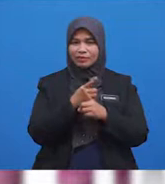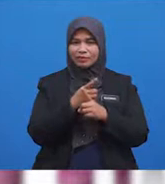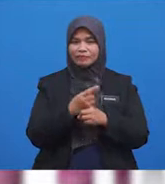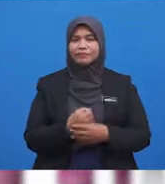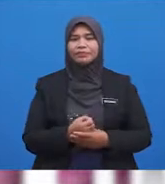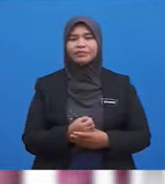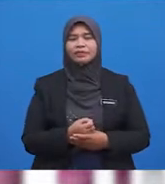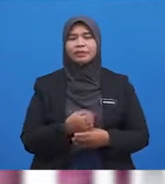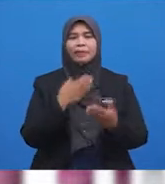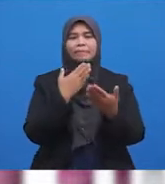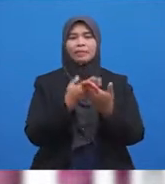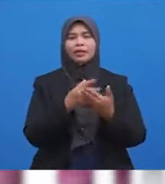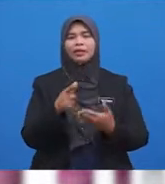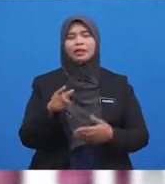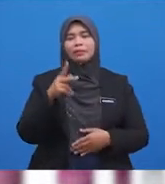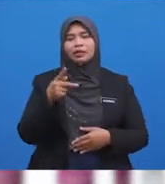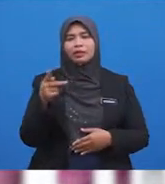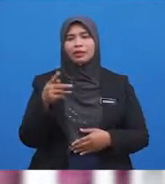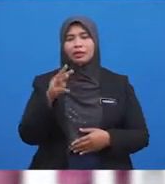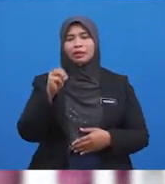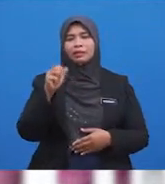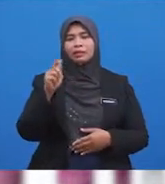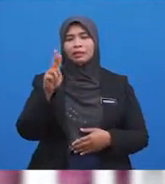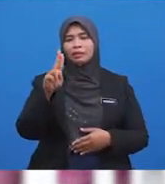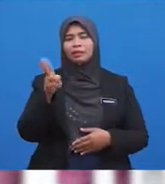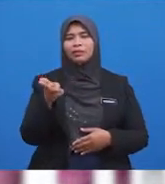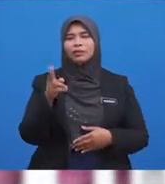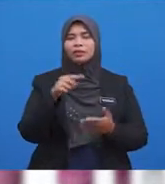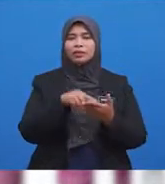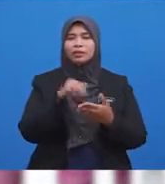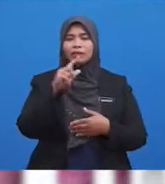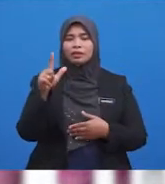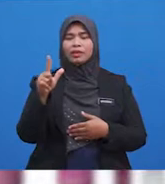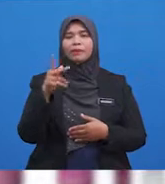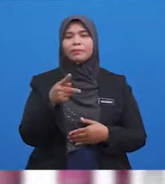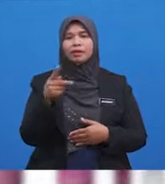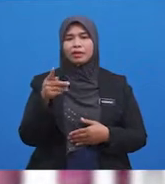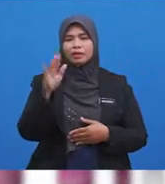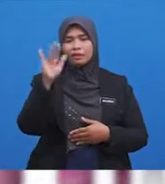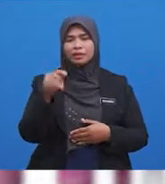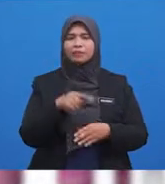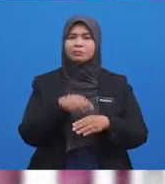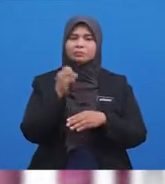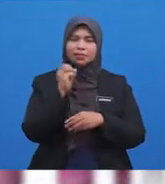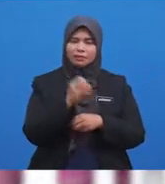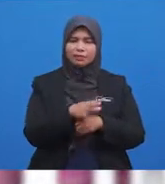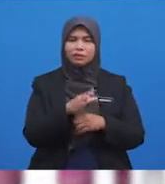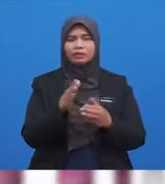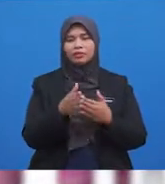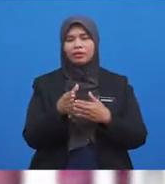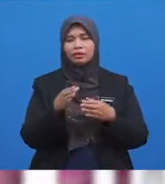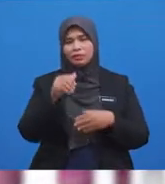Baiklah Perkara-perkara makroh ini Ialah Perkara yang dibenci oleh Allah